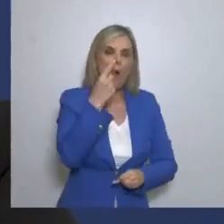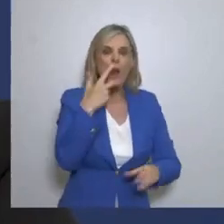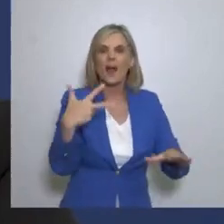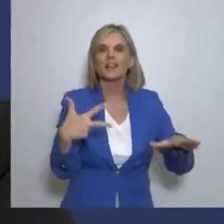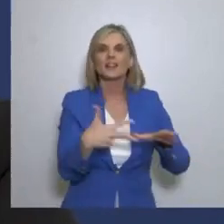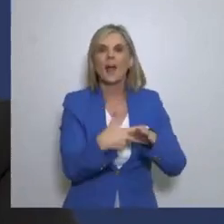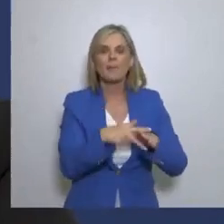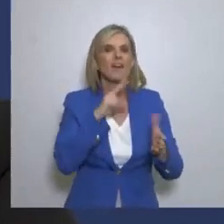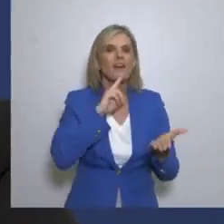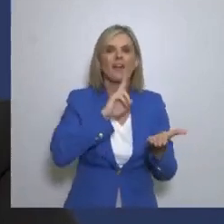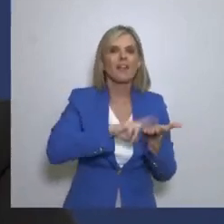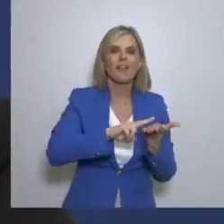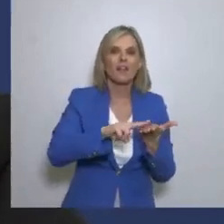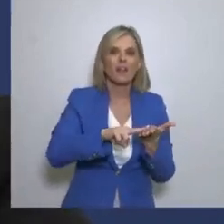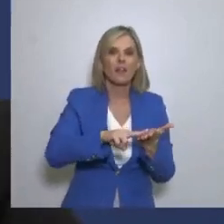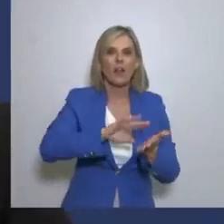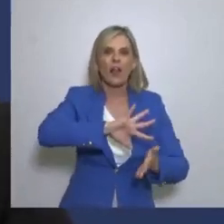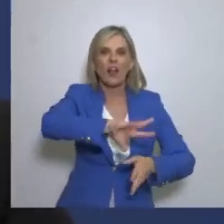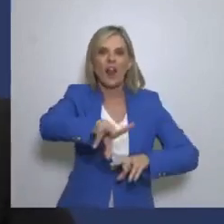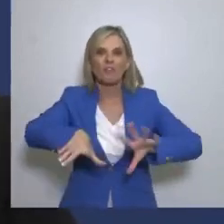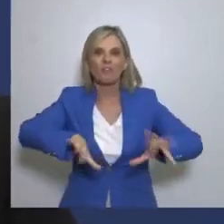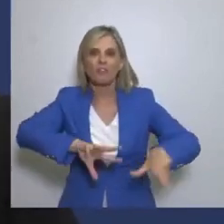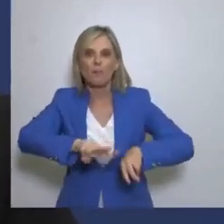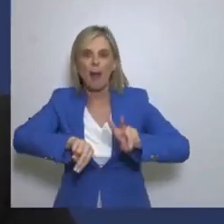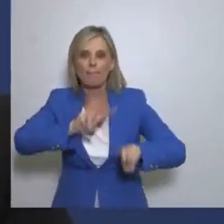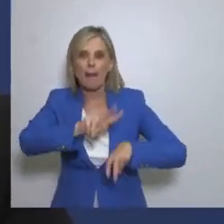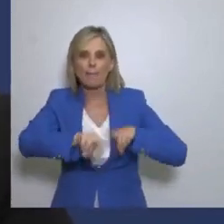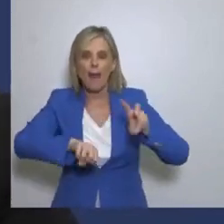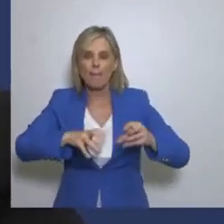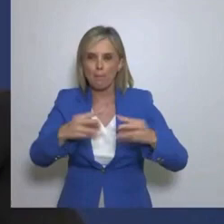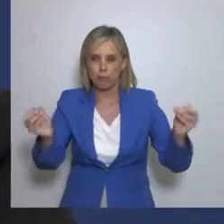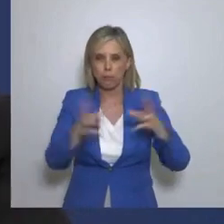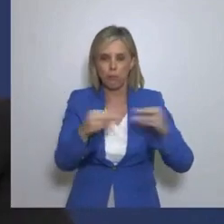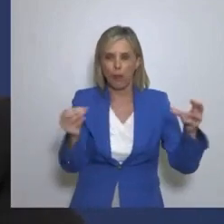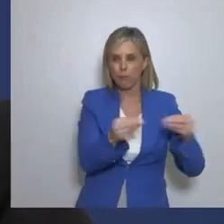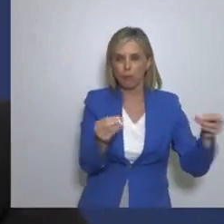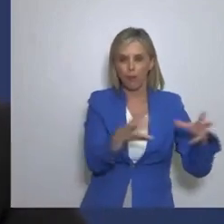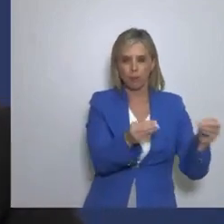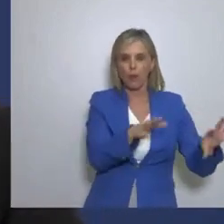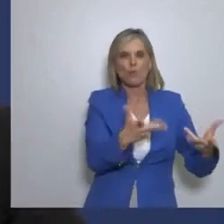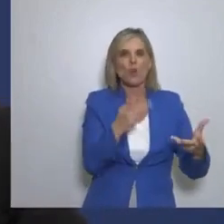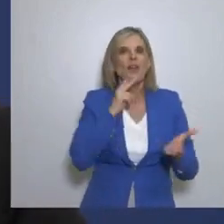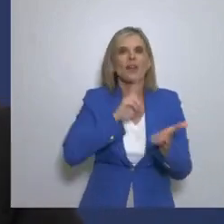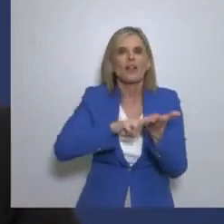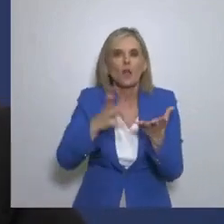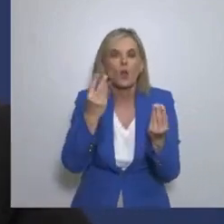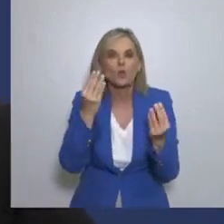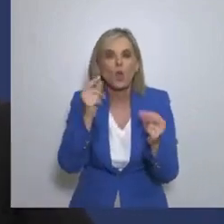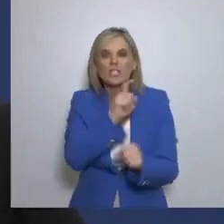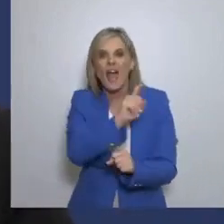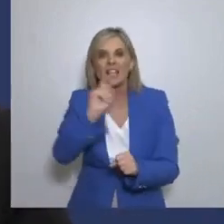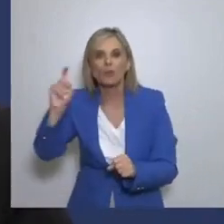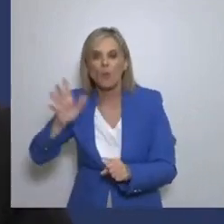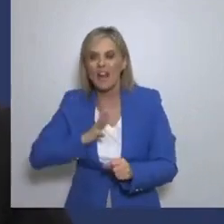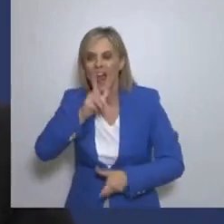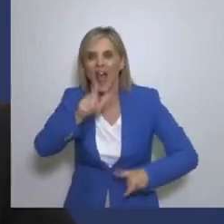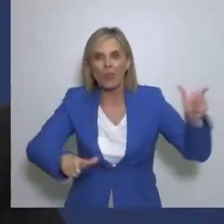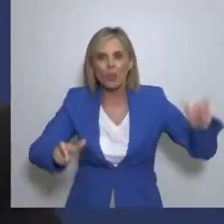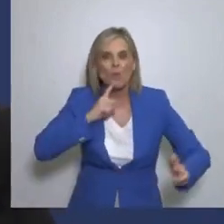ασφαλιστικά ταμεία Τα έχουν κλέψει όλοι αυτοί οι οποίοι διαχειρίστηκαν Μέχρι σήμερα Και όχι δεν είναι τα τελευταία χρόνια